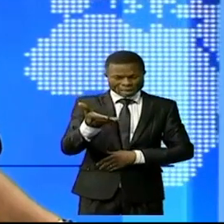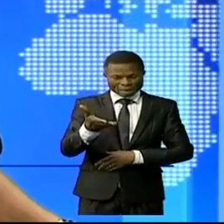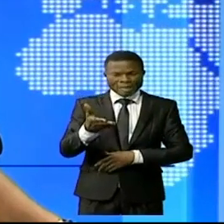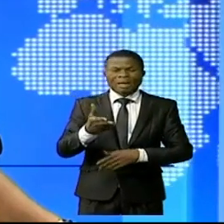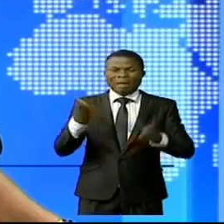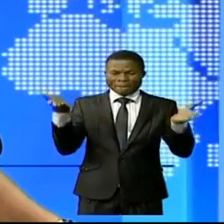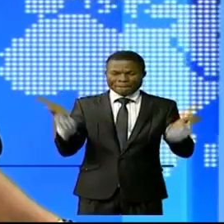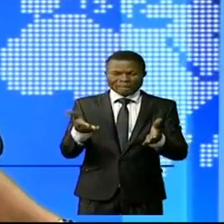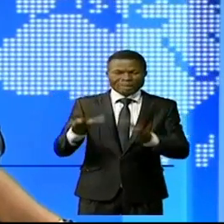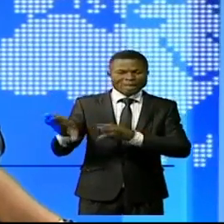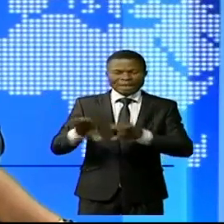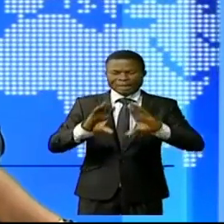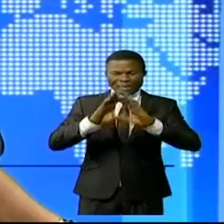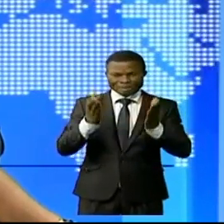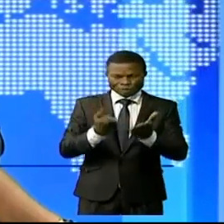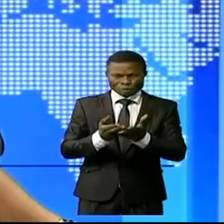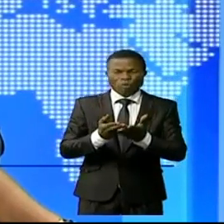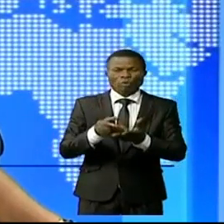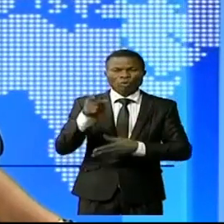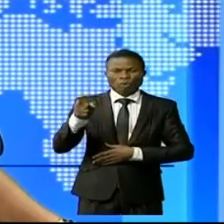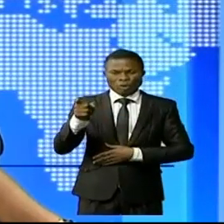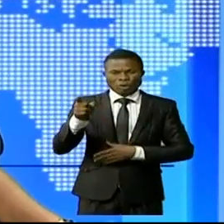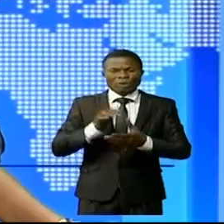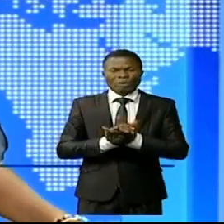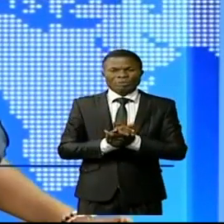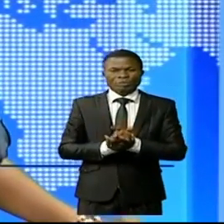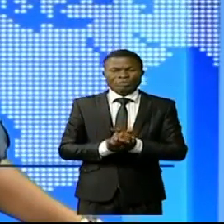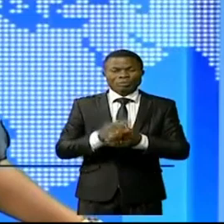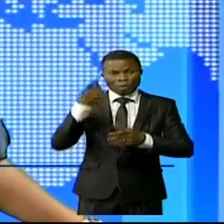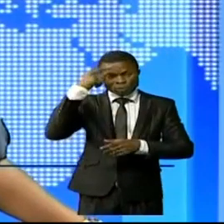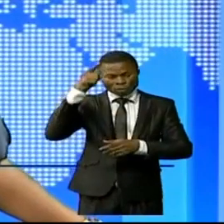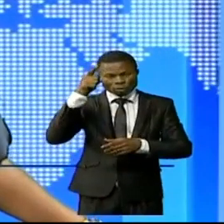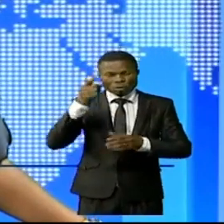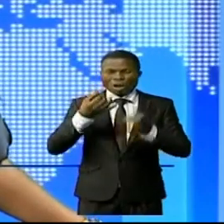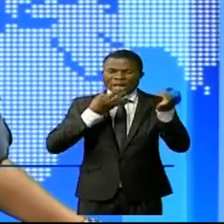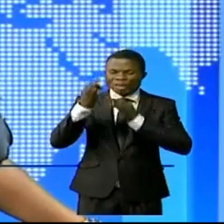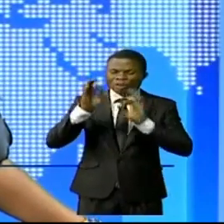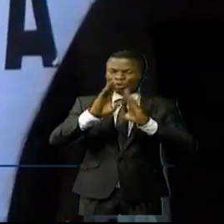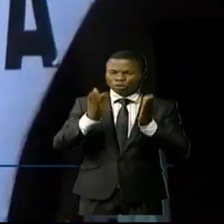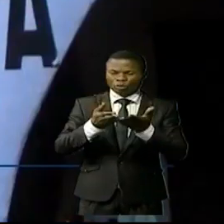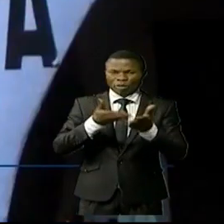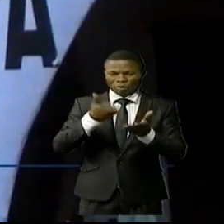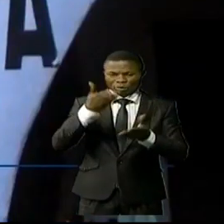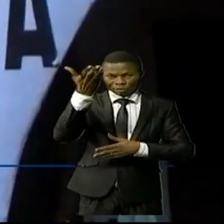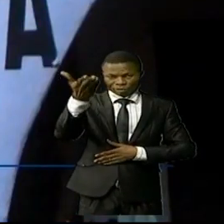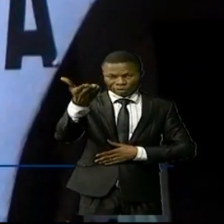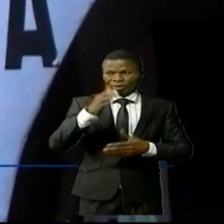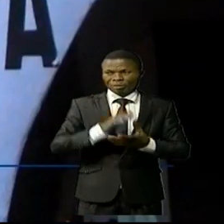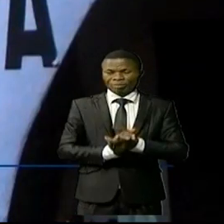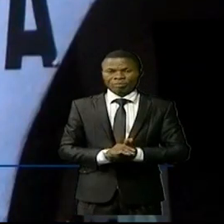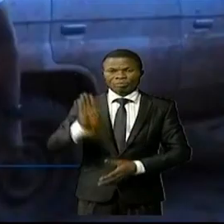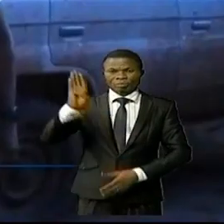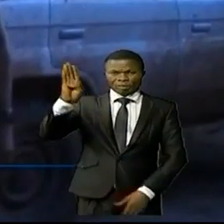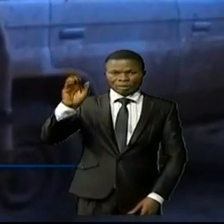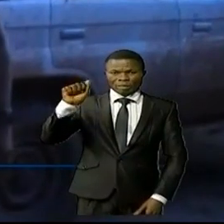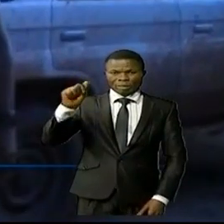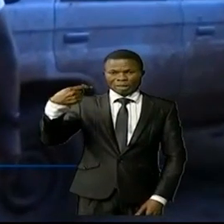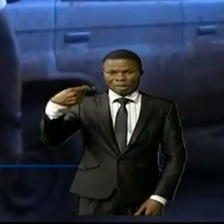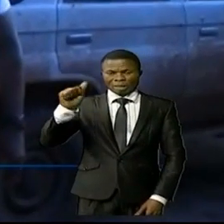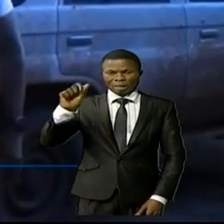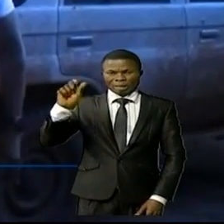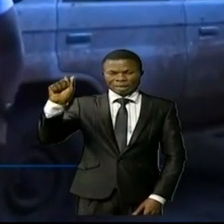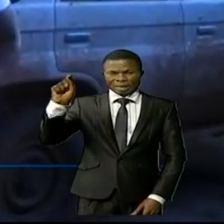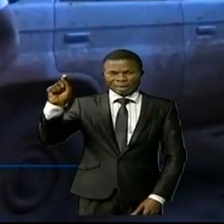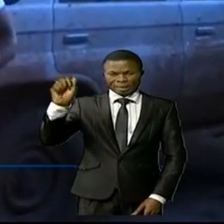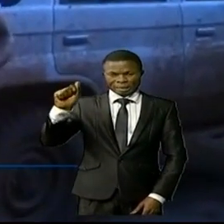général de la SCPT pour nous en parler. À Bagata, où le numéro 1 de la société